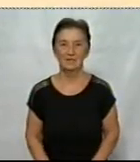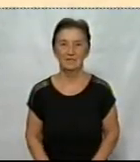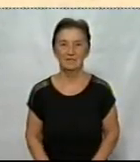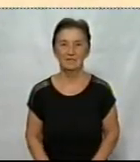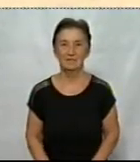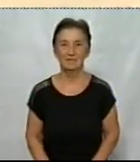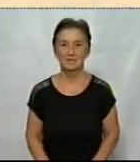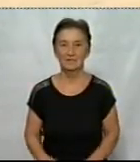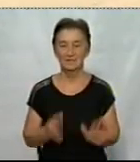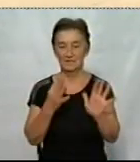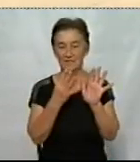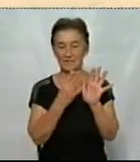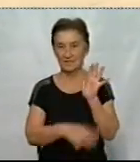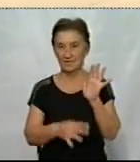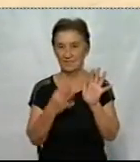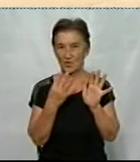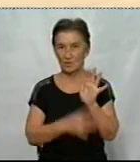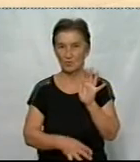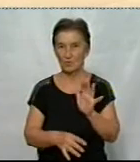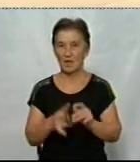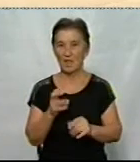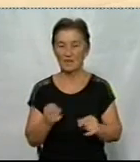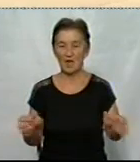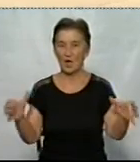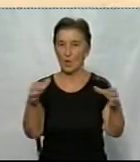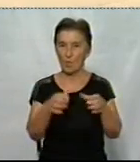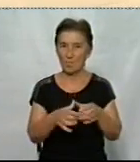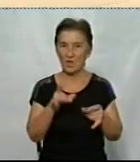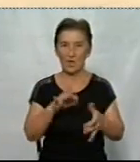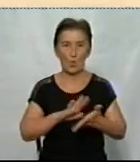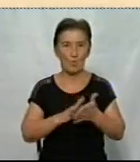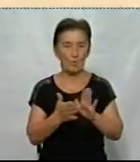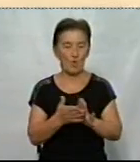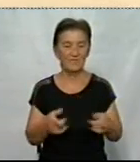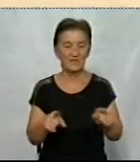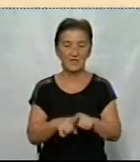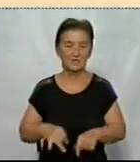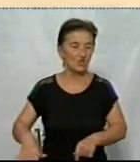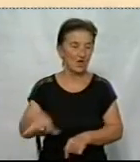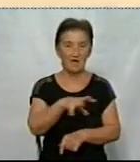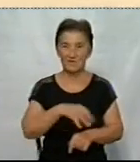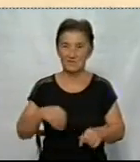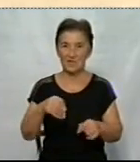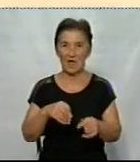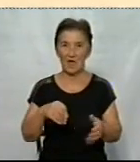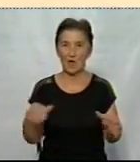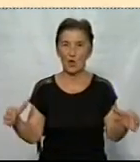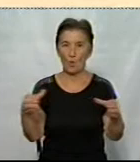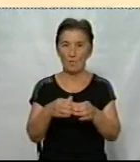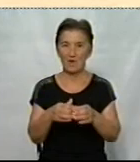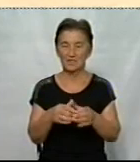Віджимання, 90 віджимань на команду. Умови такі, що вся команда стоїть в планки, один